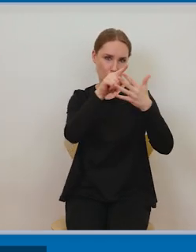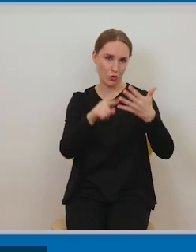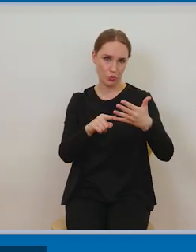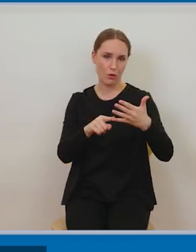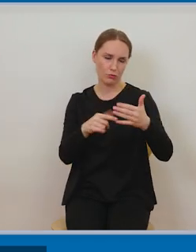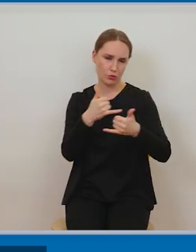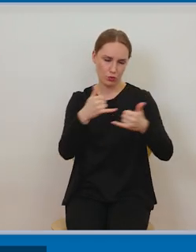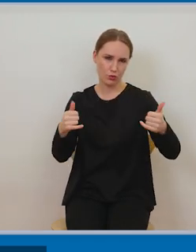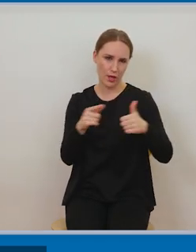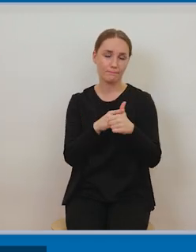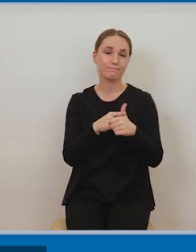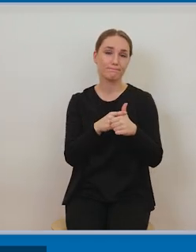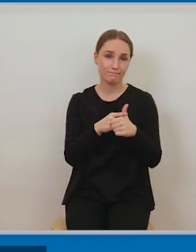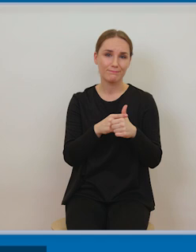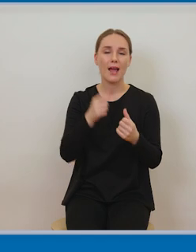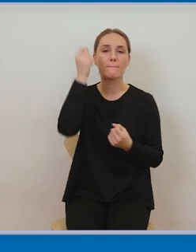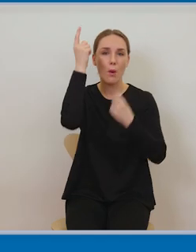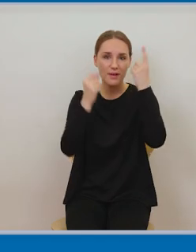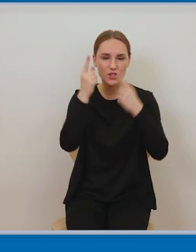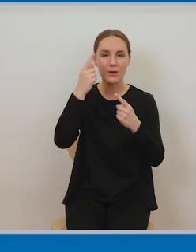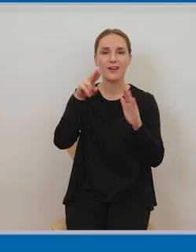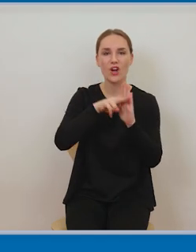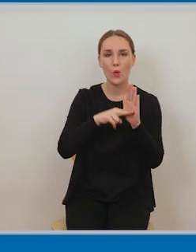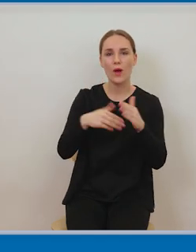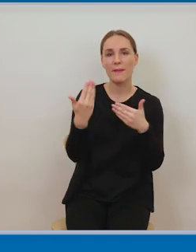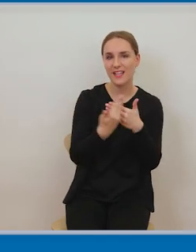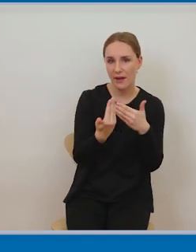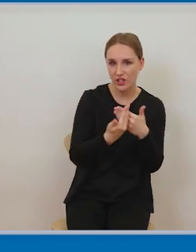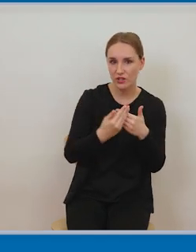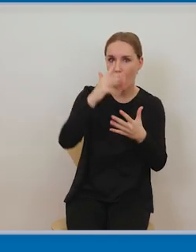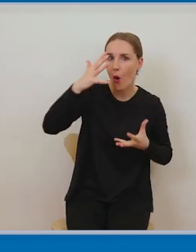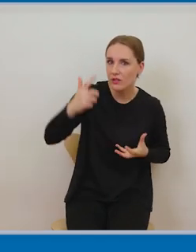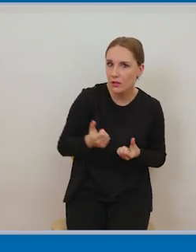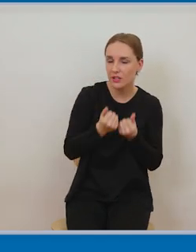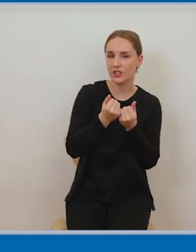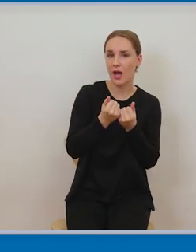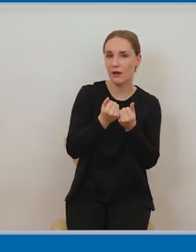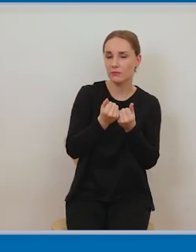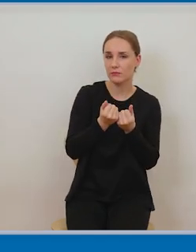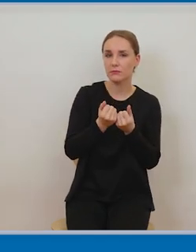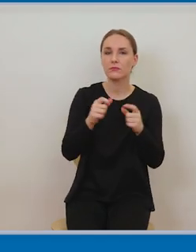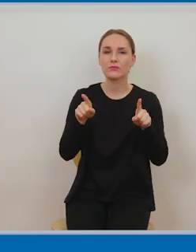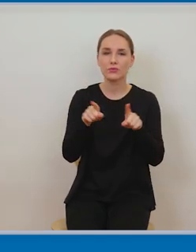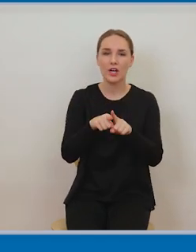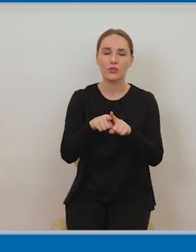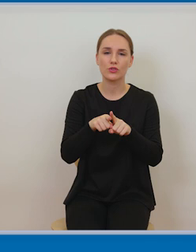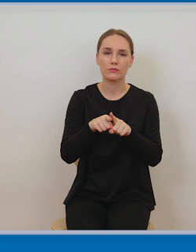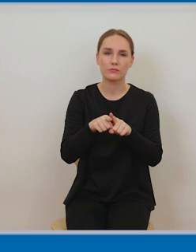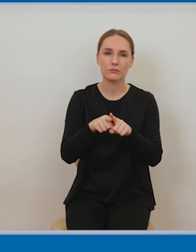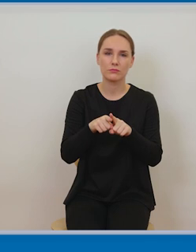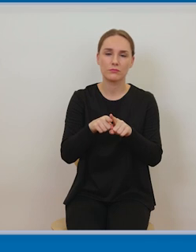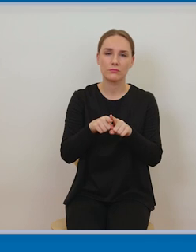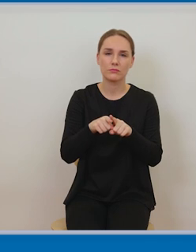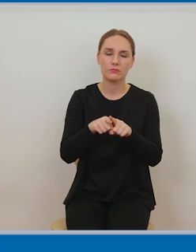wytwory jak pomysły, reguły matematyczne, odkrycia, ale także pewne wytwory, które